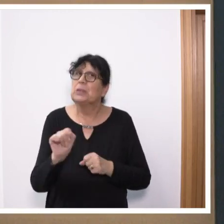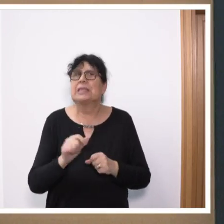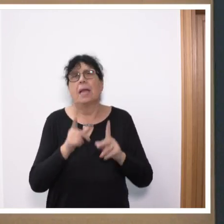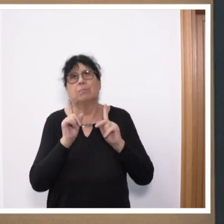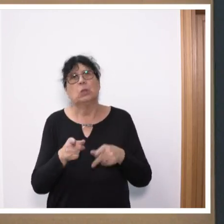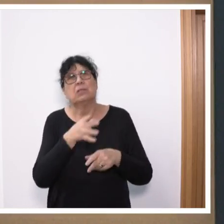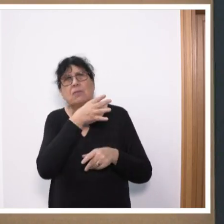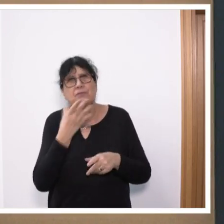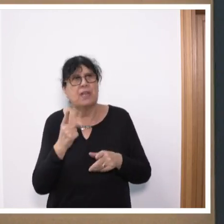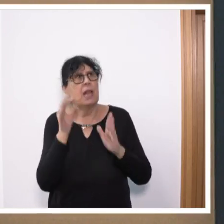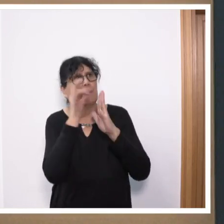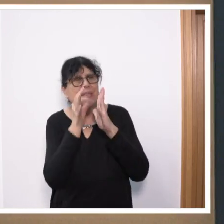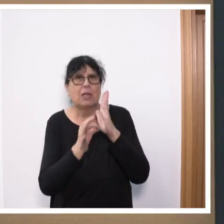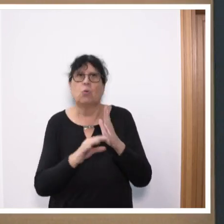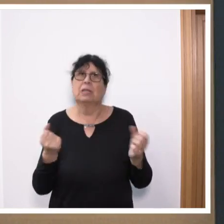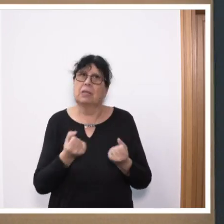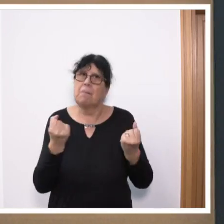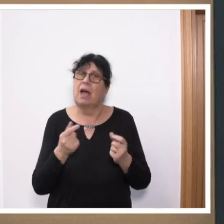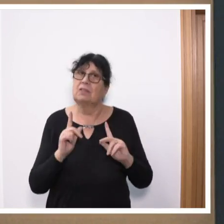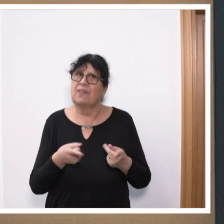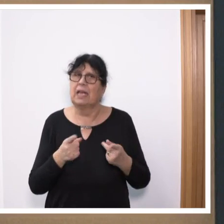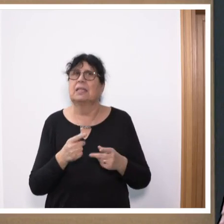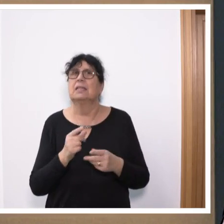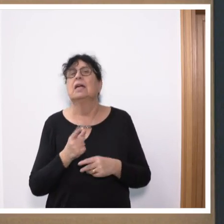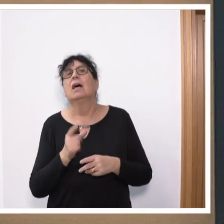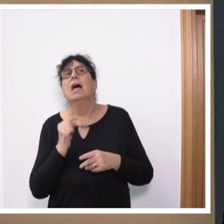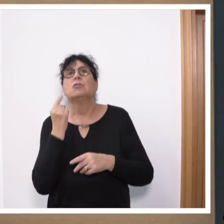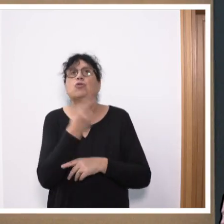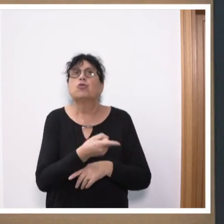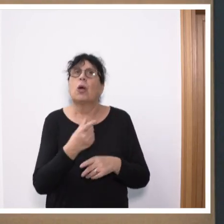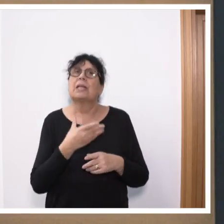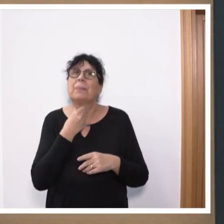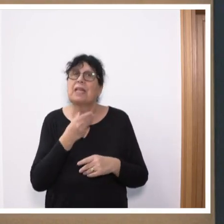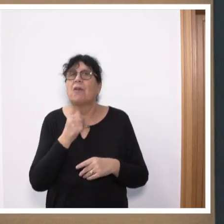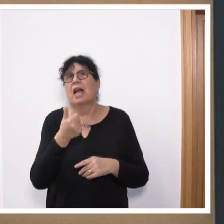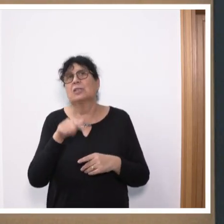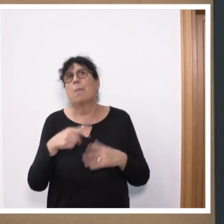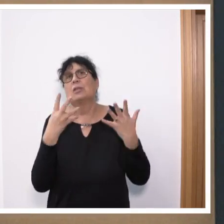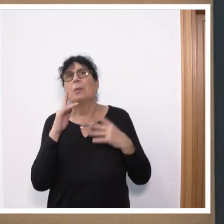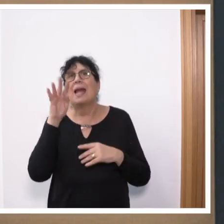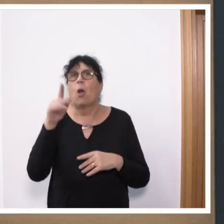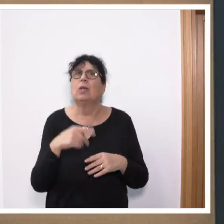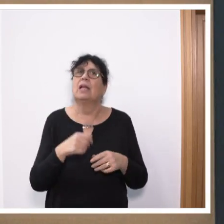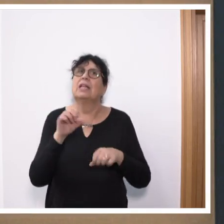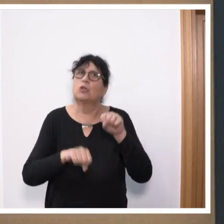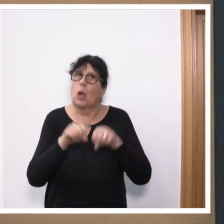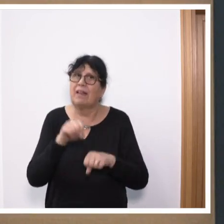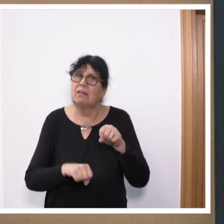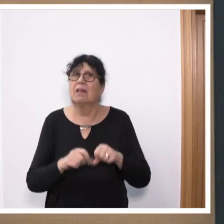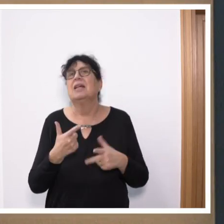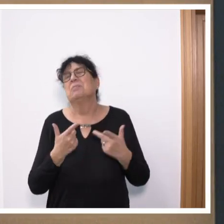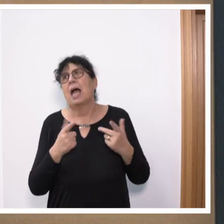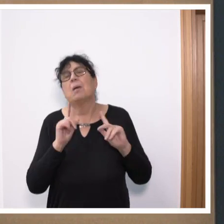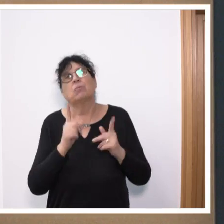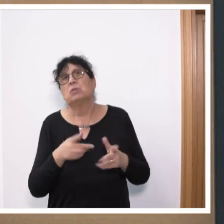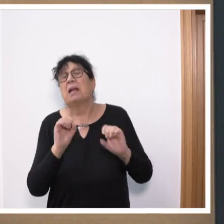viele Rahmenbedingungen gesetzt werden. Die Frage des Schrottbedarfs, 1,9 Millionen Tonnen, sagt Stefan Rauber, werden pro Jahr bedarf. Das muss